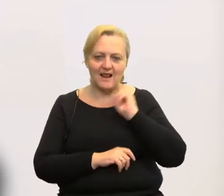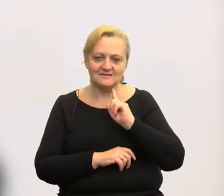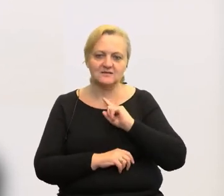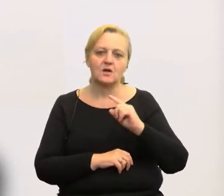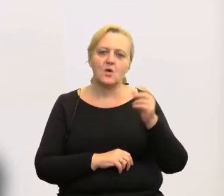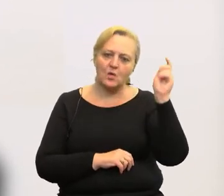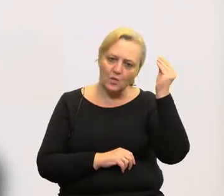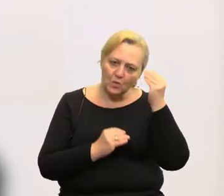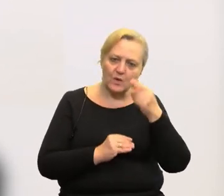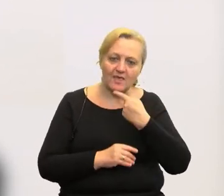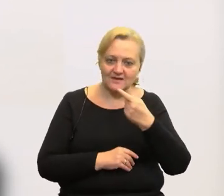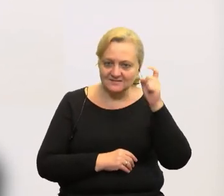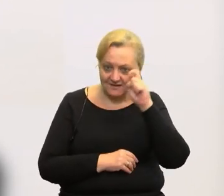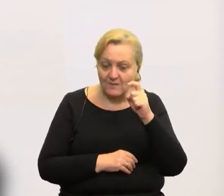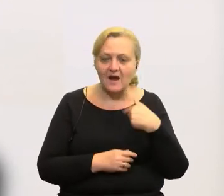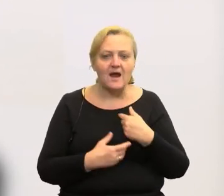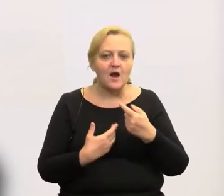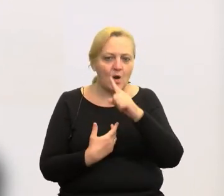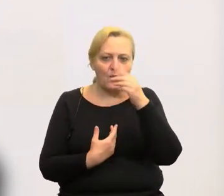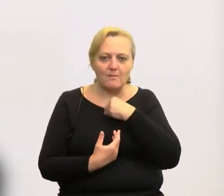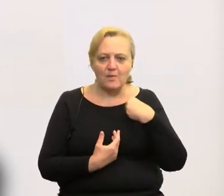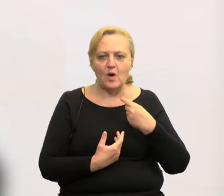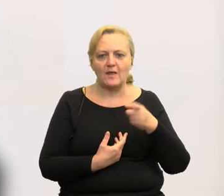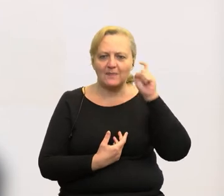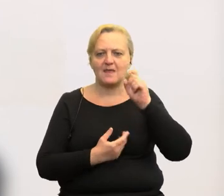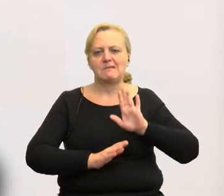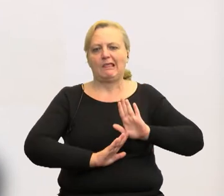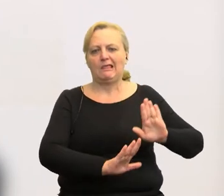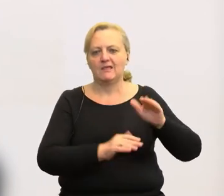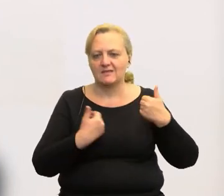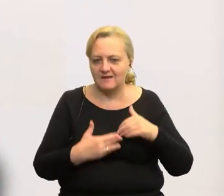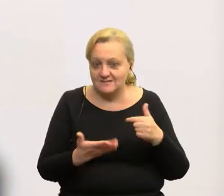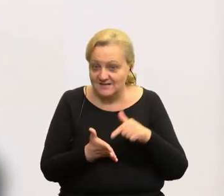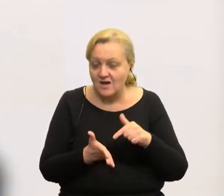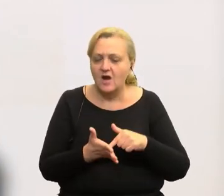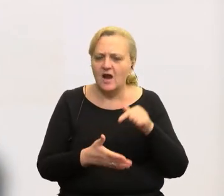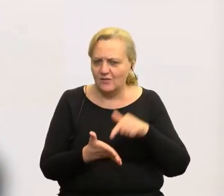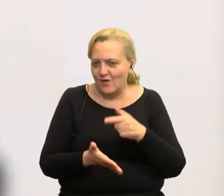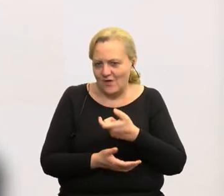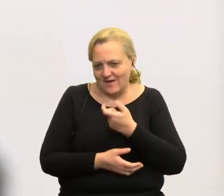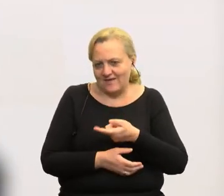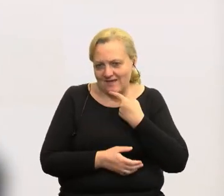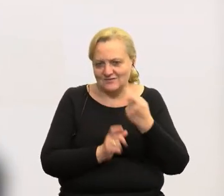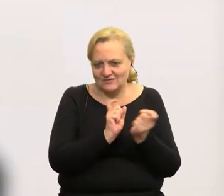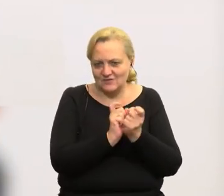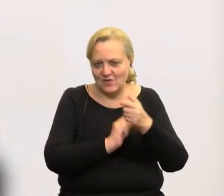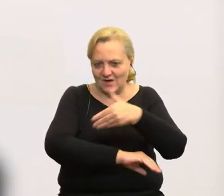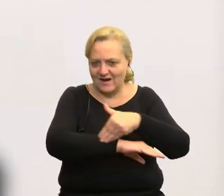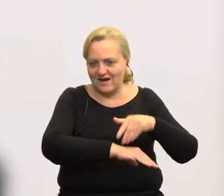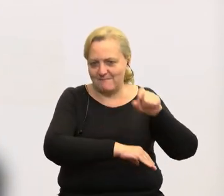języka niemieckiego. Jak bardzo ludzie z Polski są uprzedzeni do tego języka, mimo że przecież jest to język naszych sąsiadów i mimo że